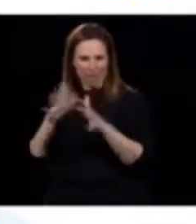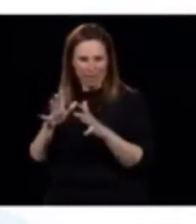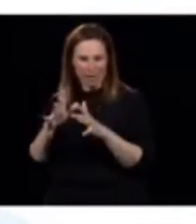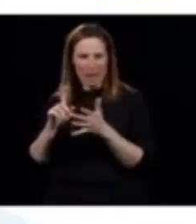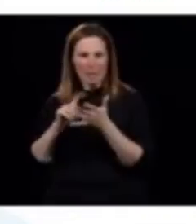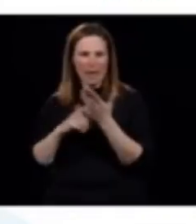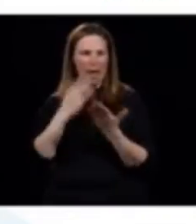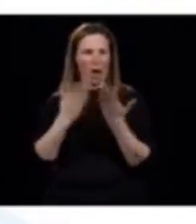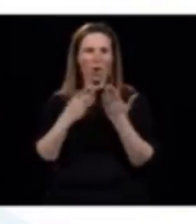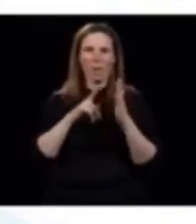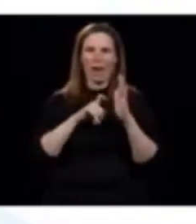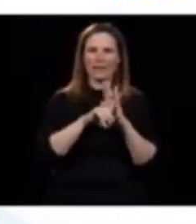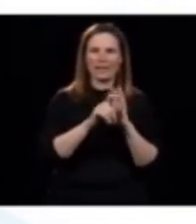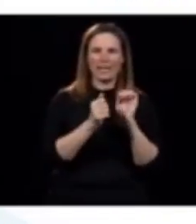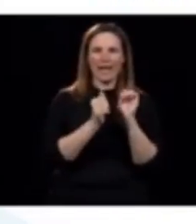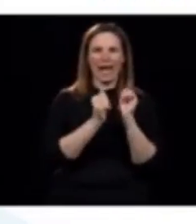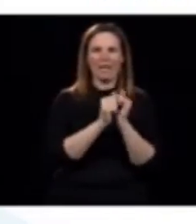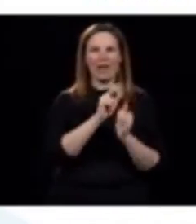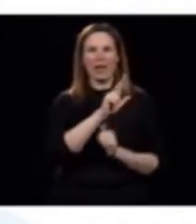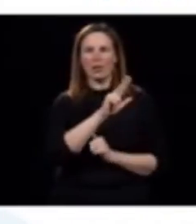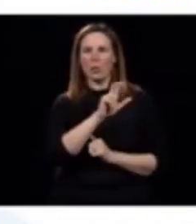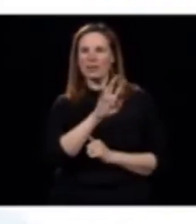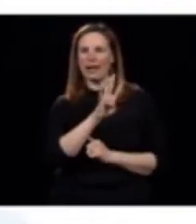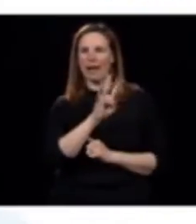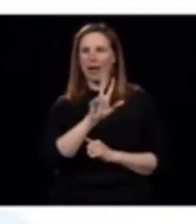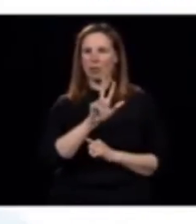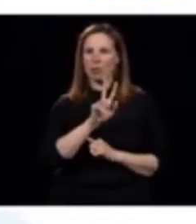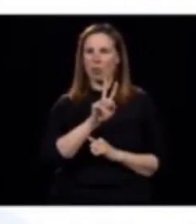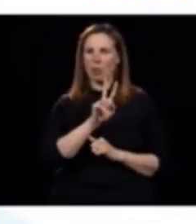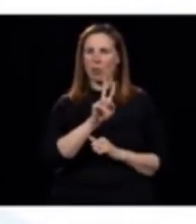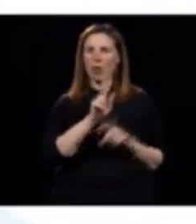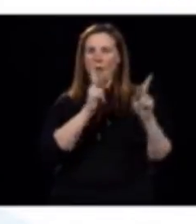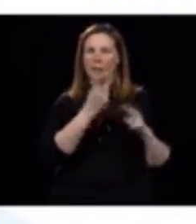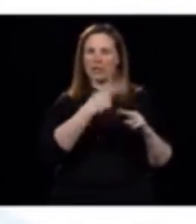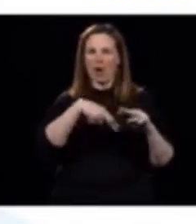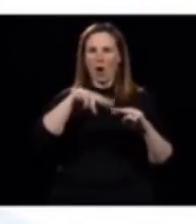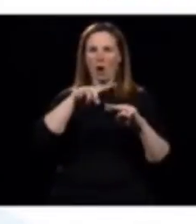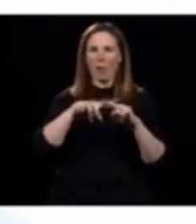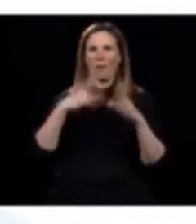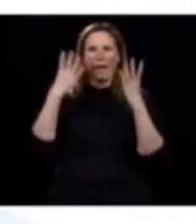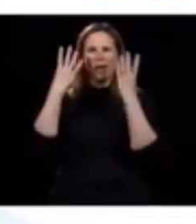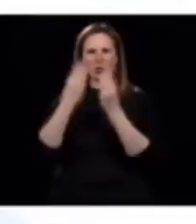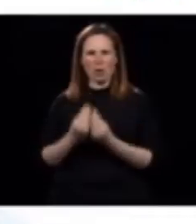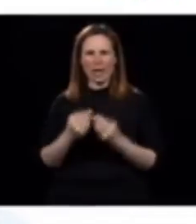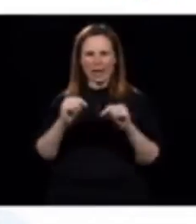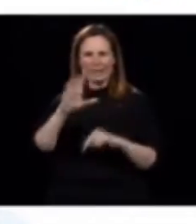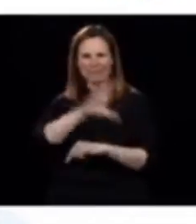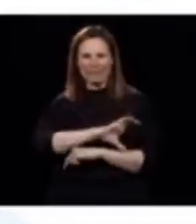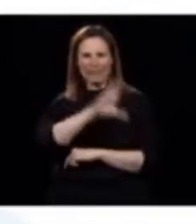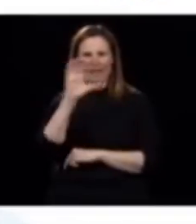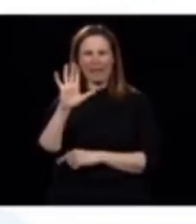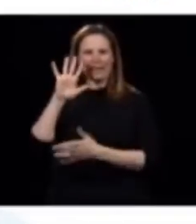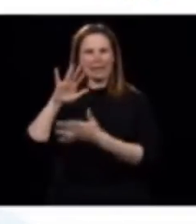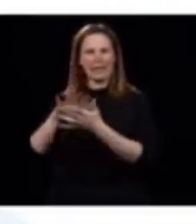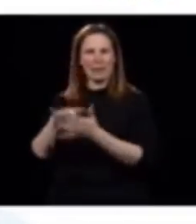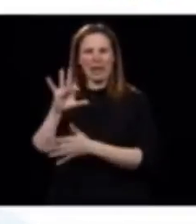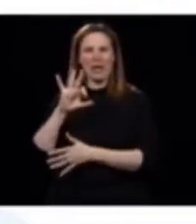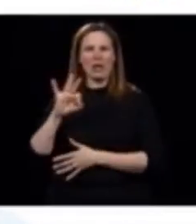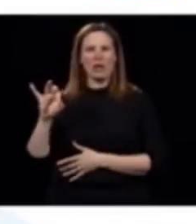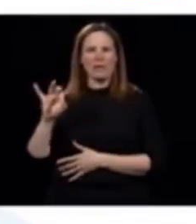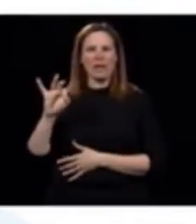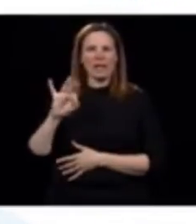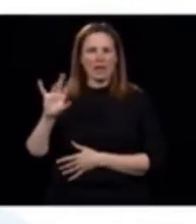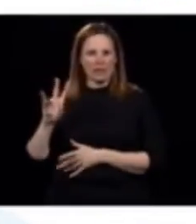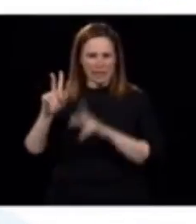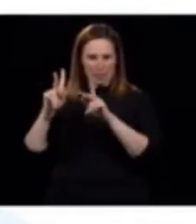statistiques avec les 342 de plus qu'on a, on est rendu maintenant 5 000… En fait, au Canada, là, il y a 5 997